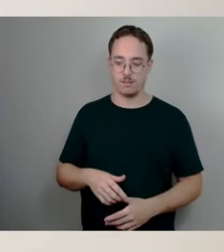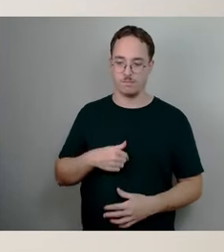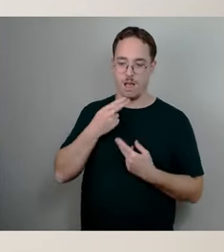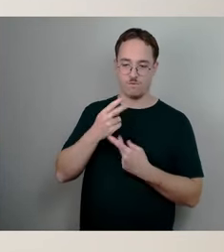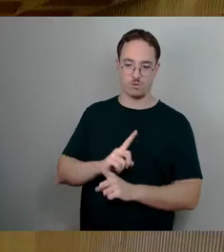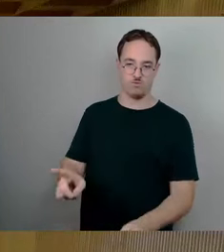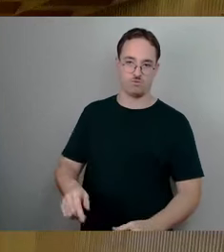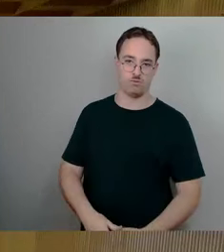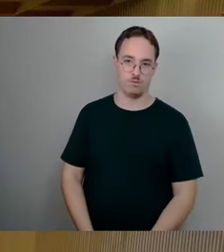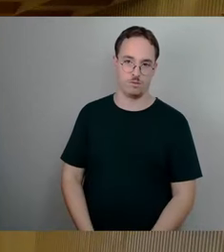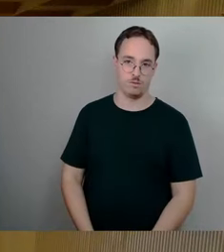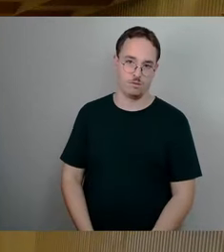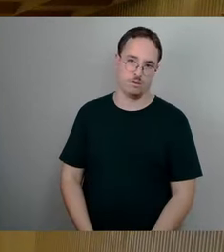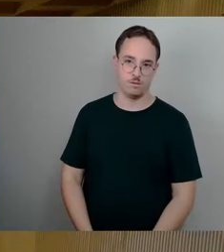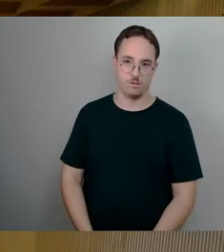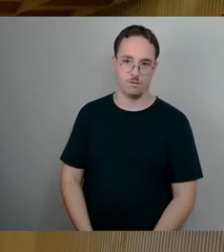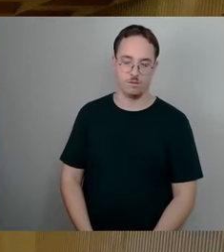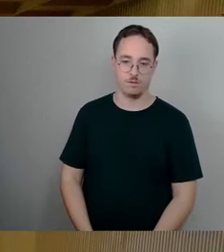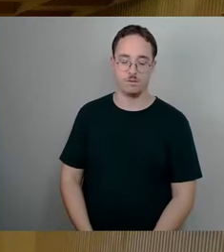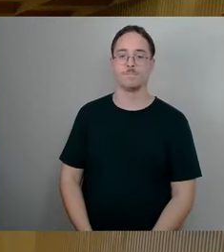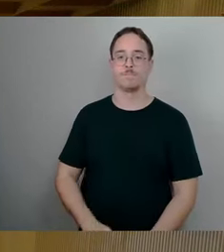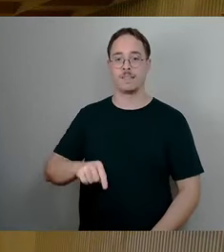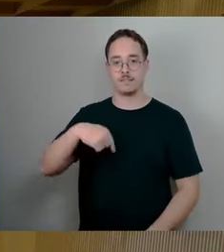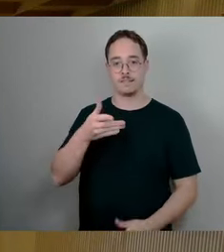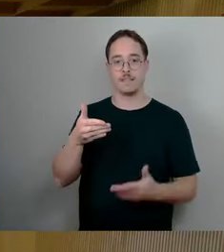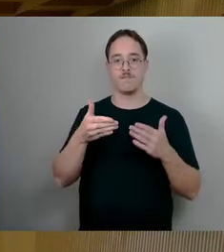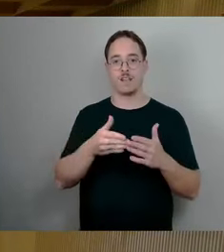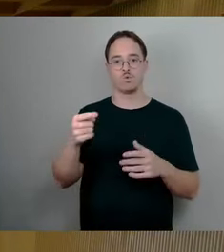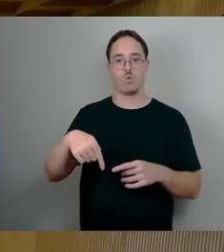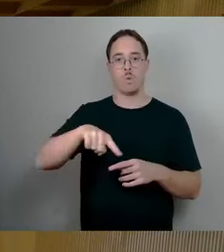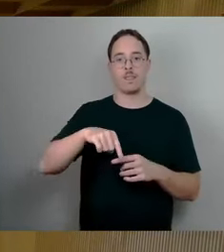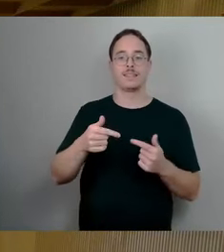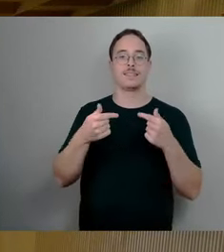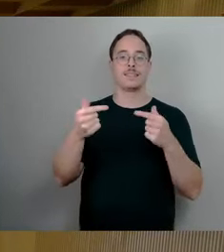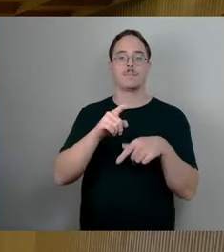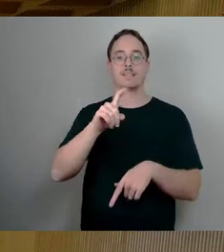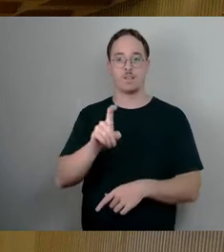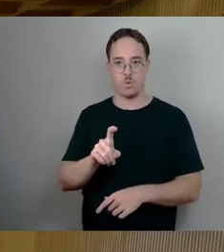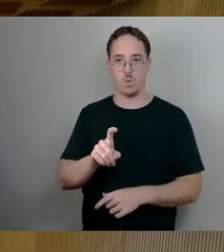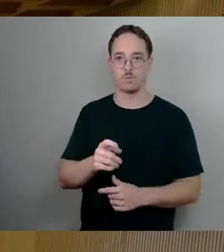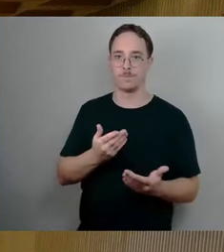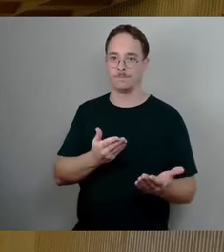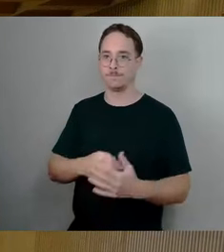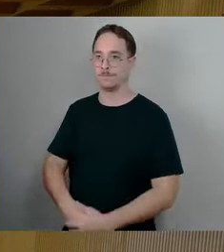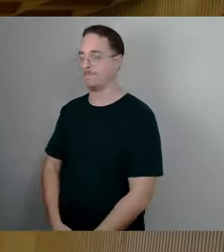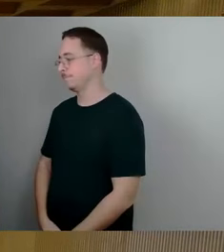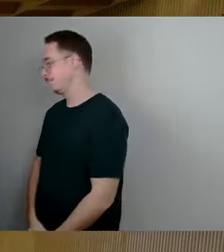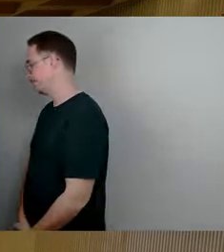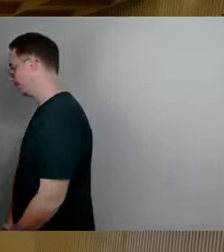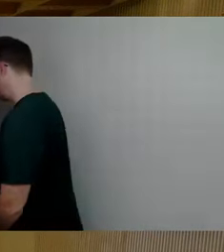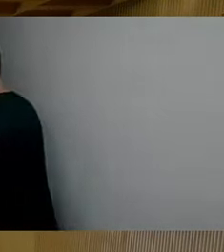So, wir setzen fort in der Fraktionsrunde. Team Zastrow, Herr Genschmer. Oh, wieder Herr Zastrow, Mensch. Das ist der Bauausschuss.